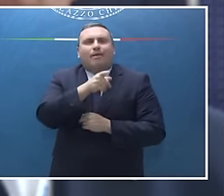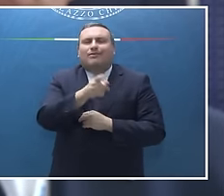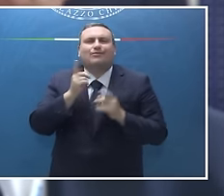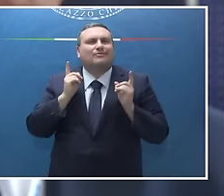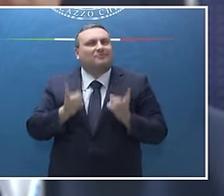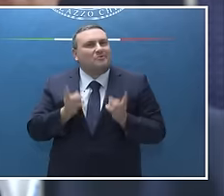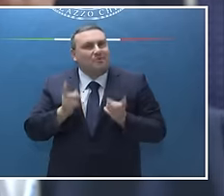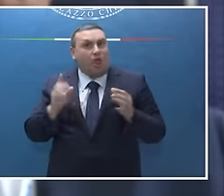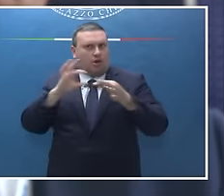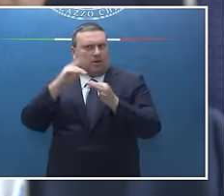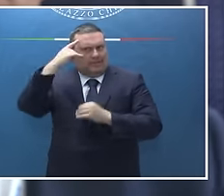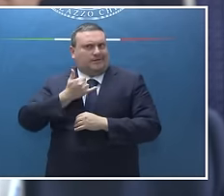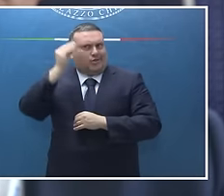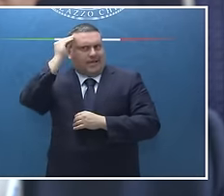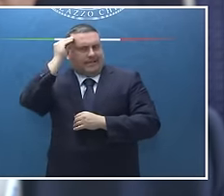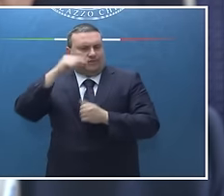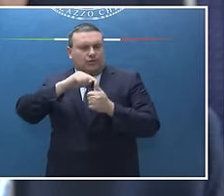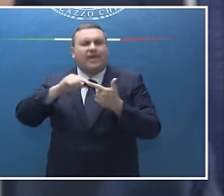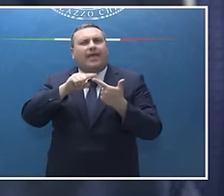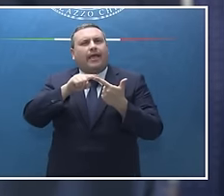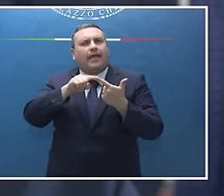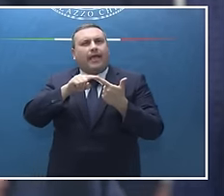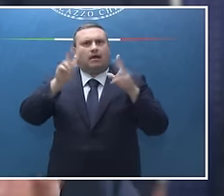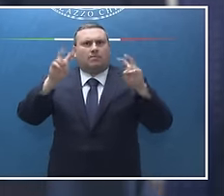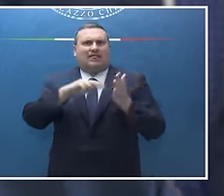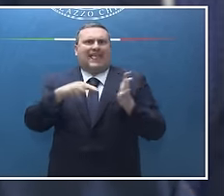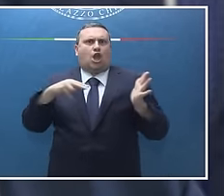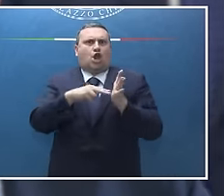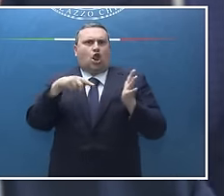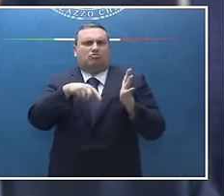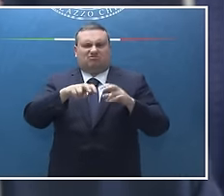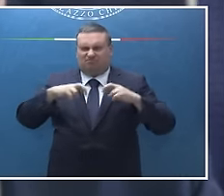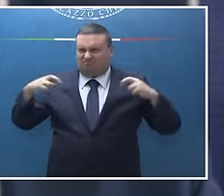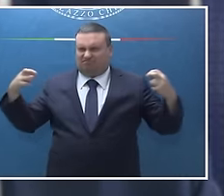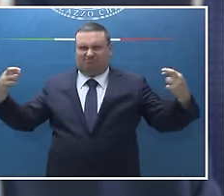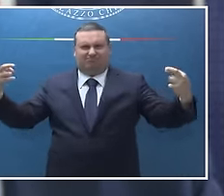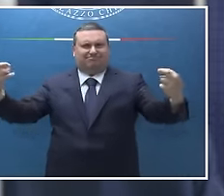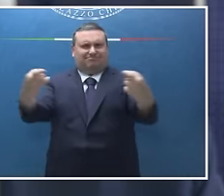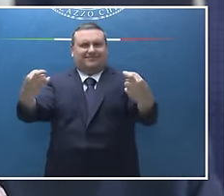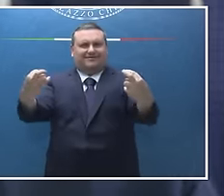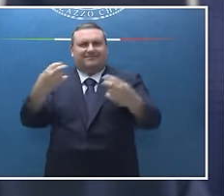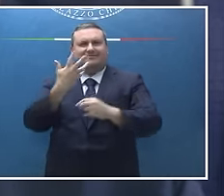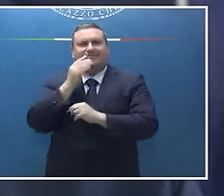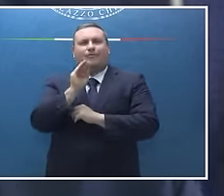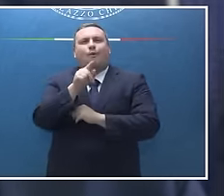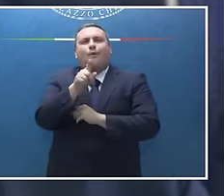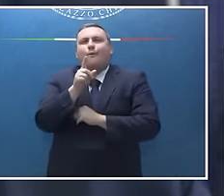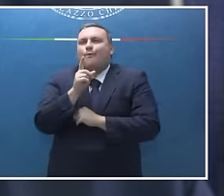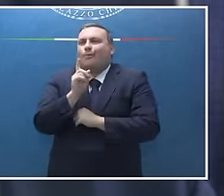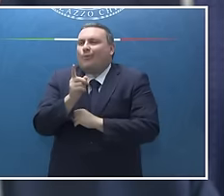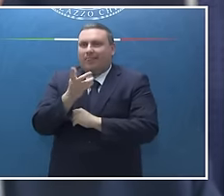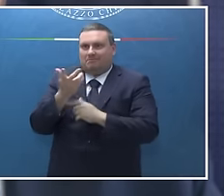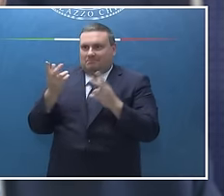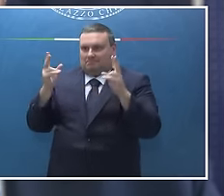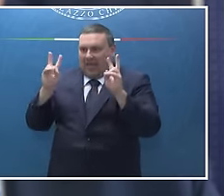artificiale e poi sul tema di questa tecnologia, a quel tavolo dei leader, ecco, quale elemento, quale settore